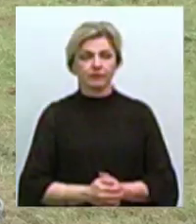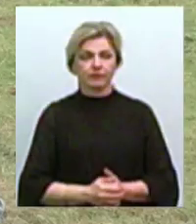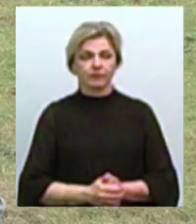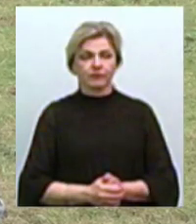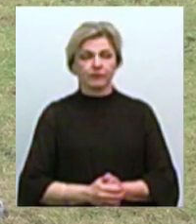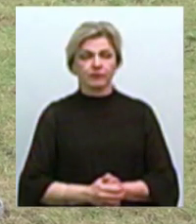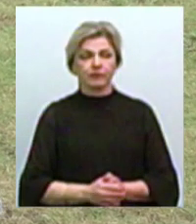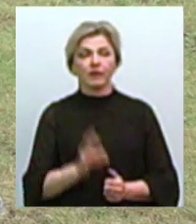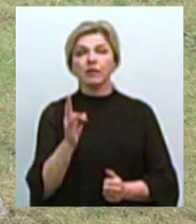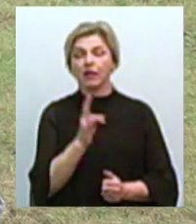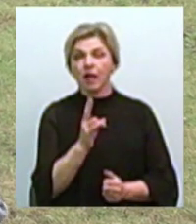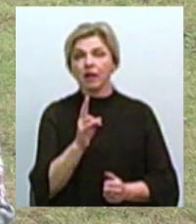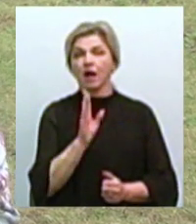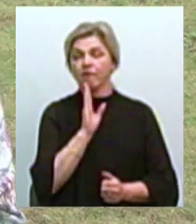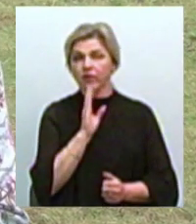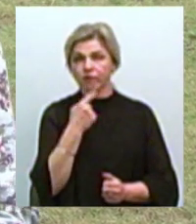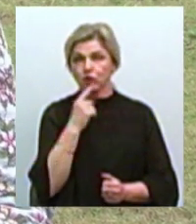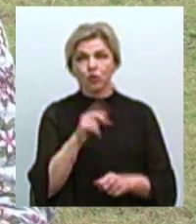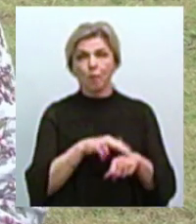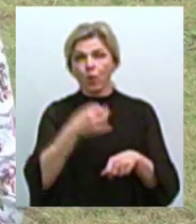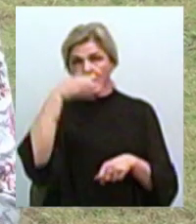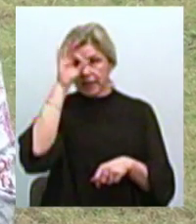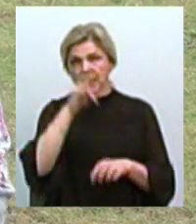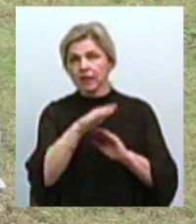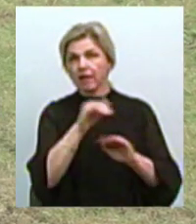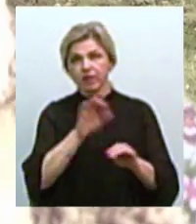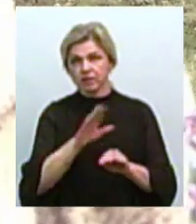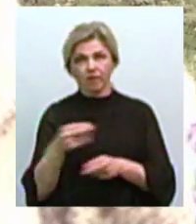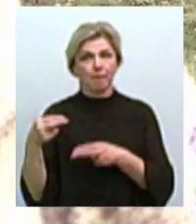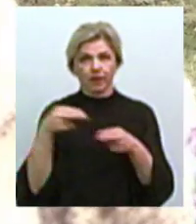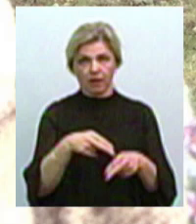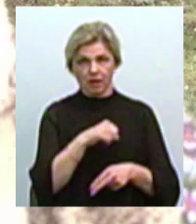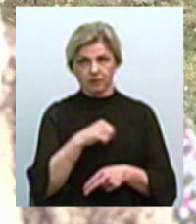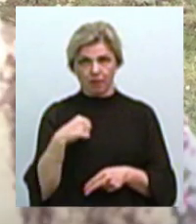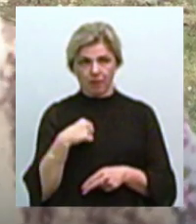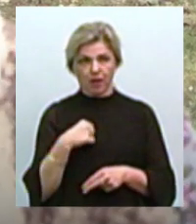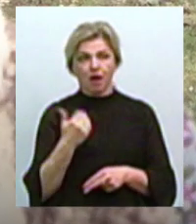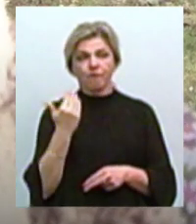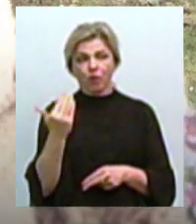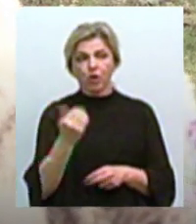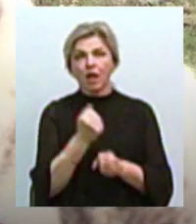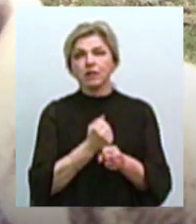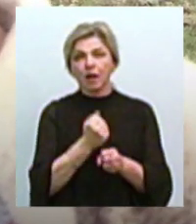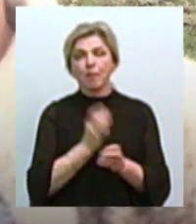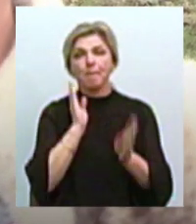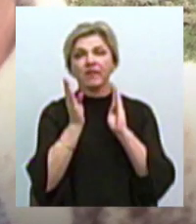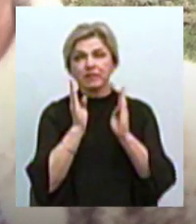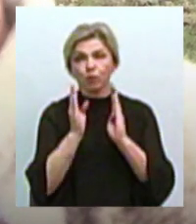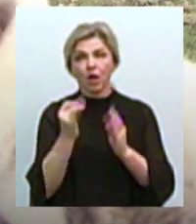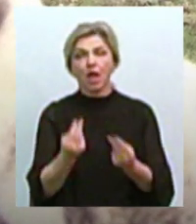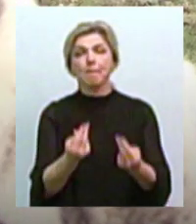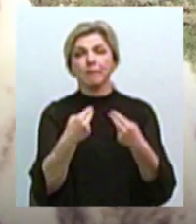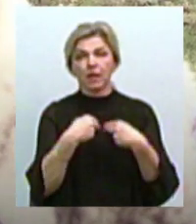Наталія Паначій говорить, поліцію не викликала, приїхали самі. Вони відпрацьовують мою сторінку в Фейсбук і приїхали